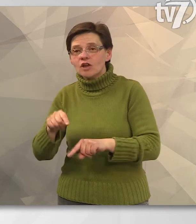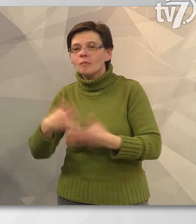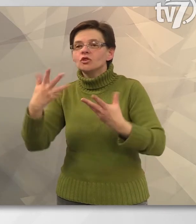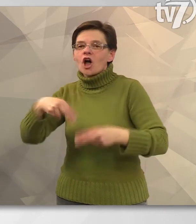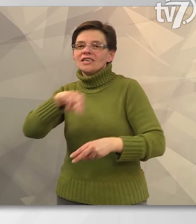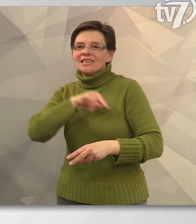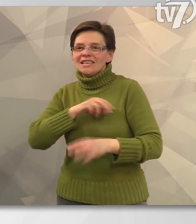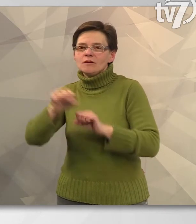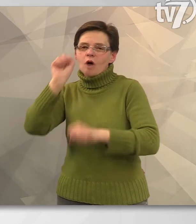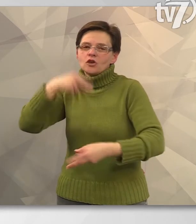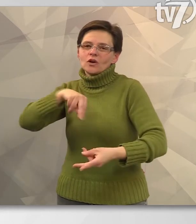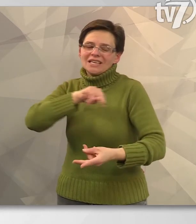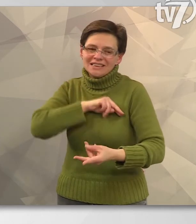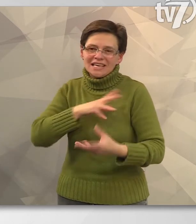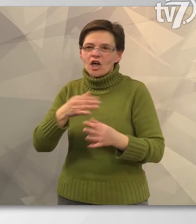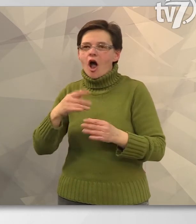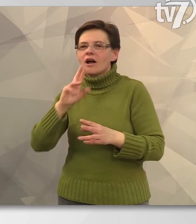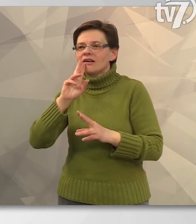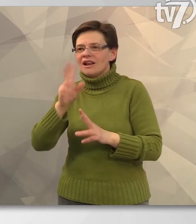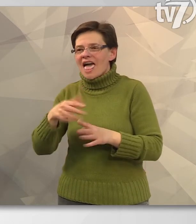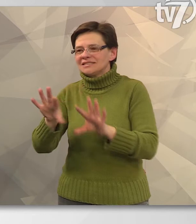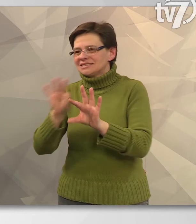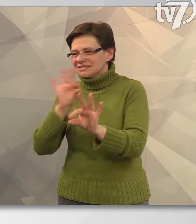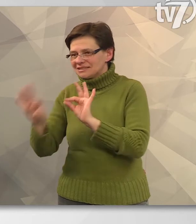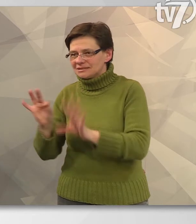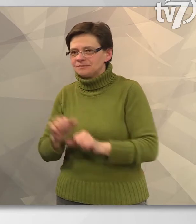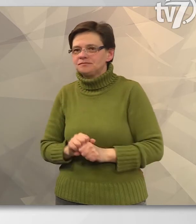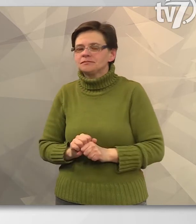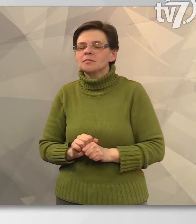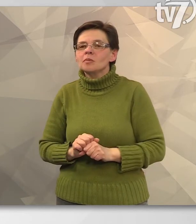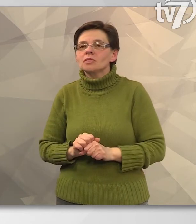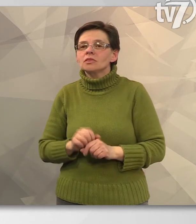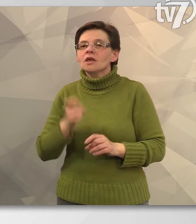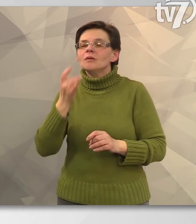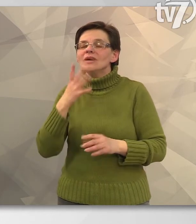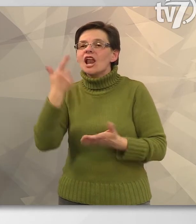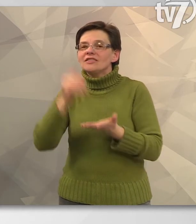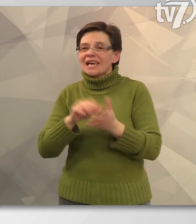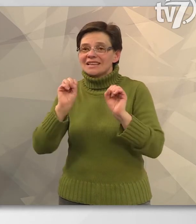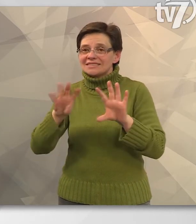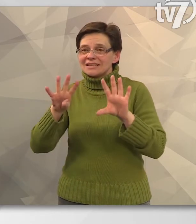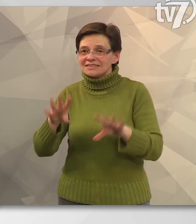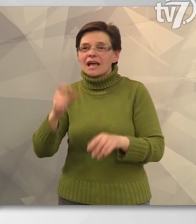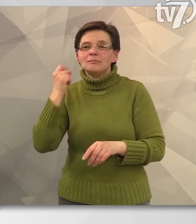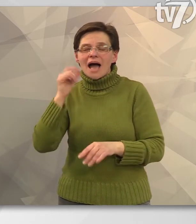ételeket, míg a harmadik napon pedig a nagy díjak, a champion díjak, a grand champion díjak kerülnek kiválasztásra. A Brillante